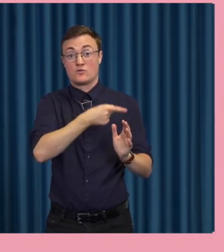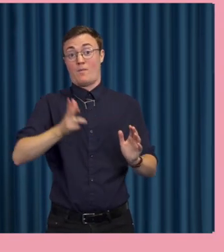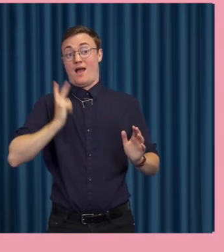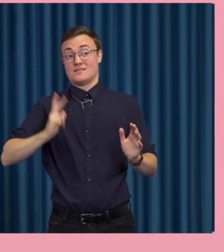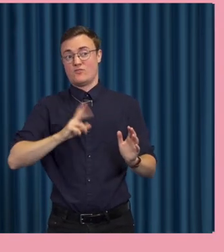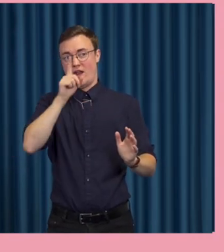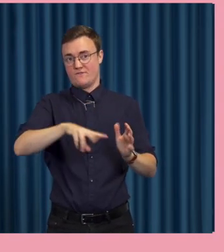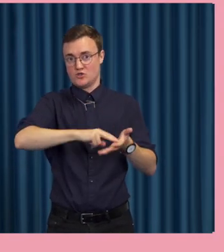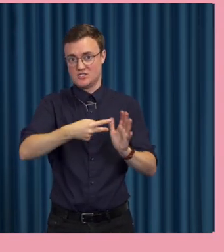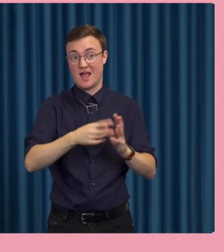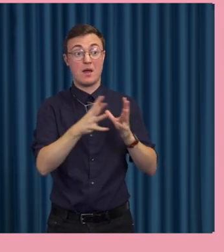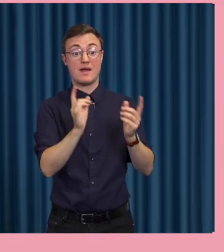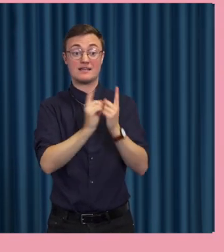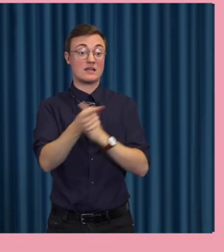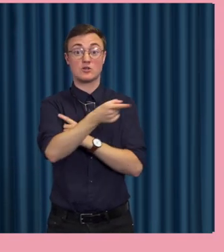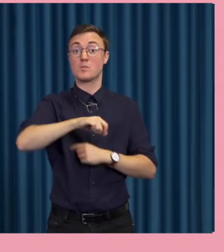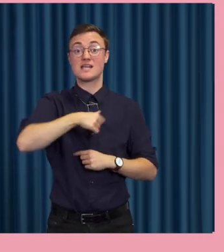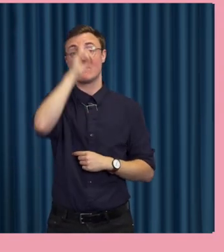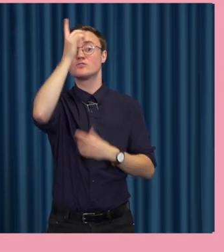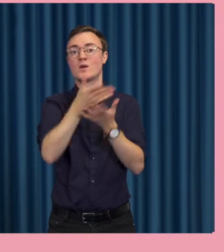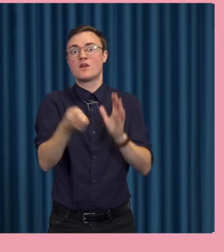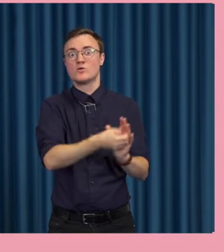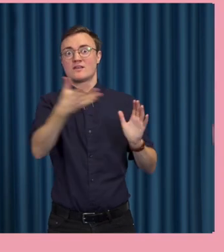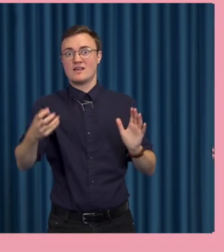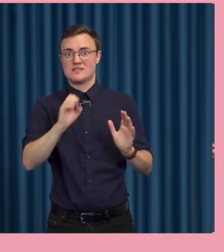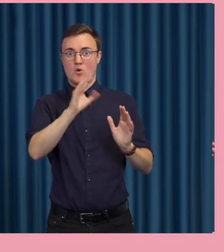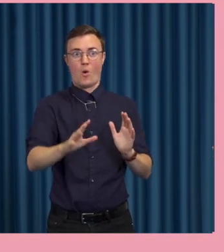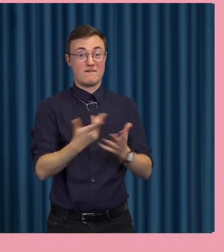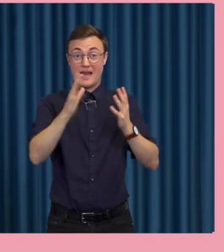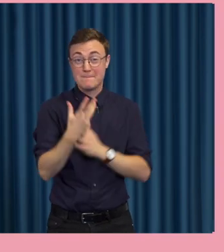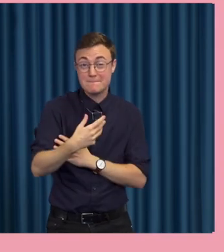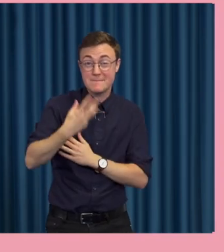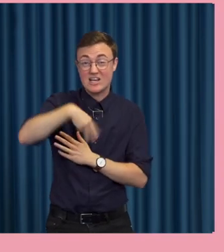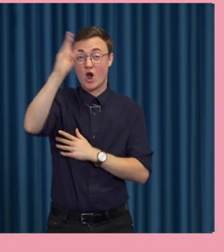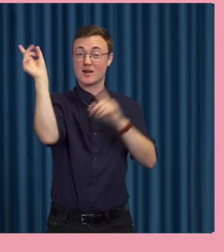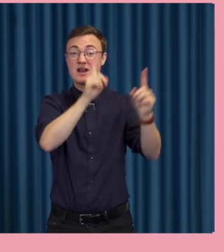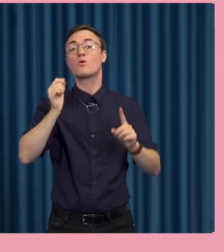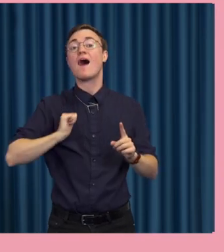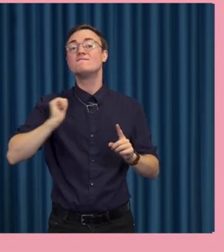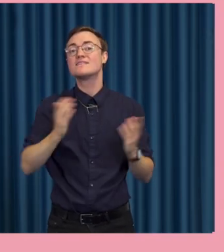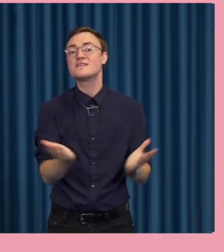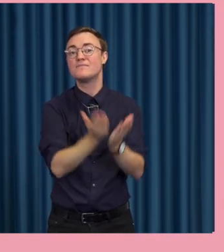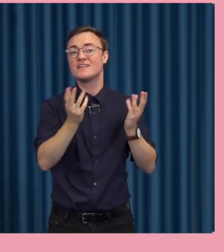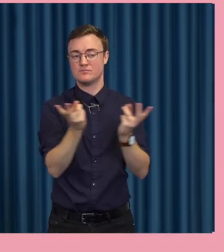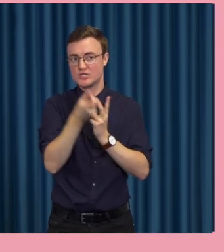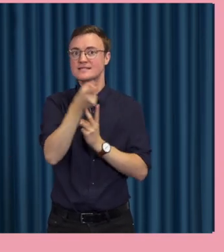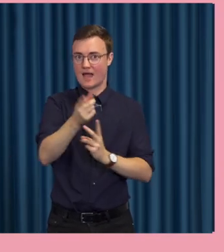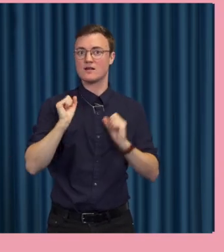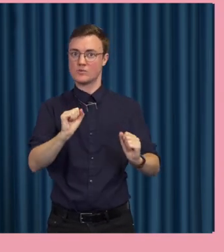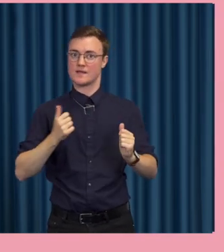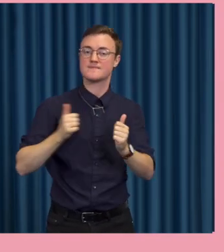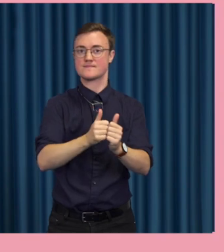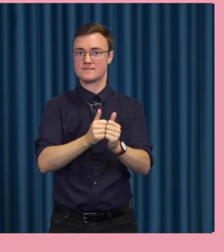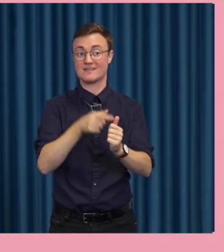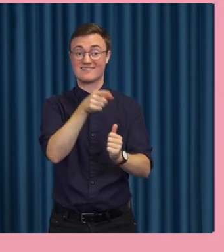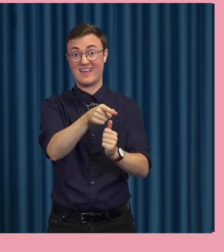är ansvarig för ett system så är det inte säkert att man fattar alla dess konsekvenser om det nu är miljarder användare samtidigt. Så där måste man hela tiden ligga på och